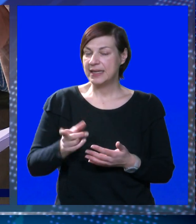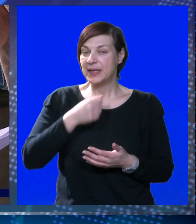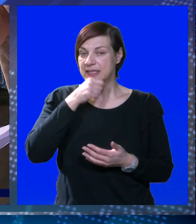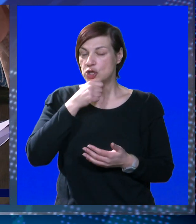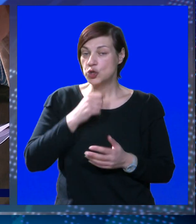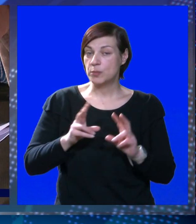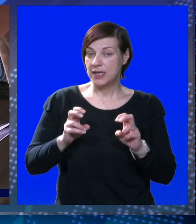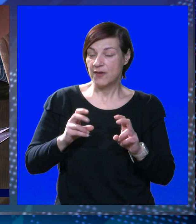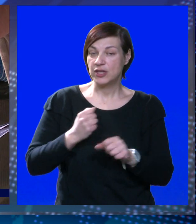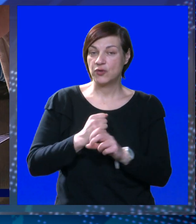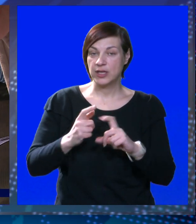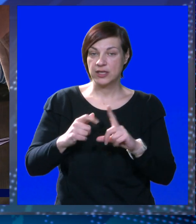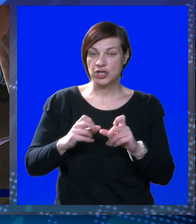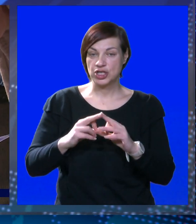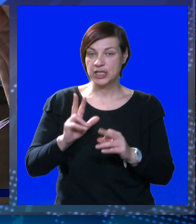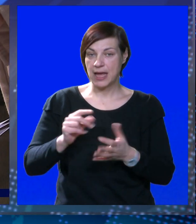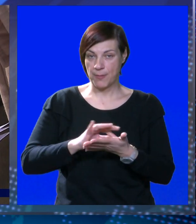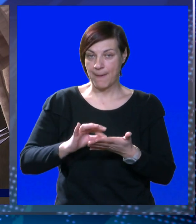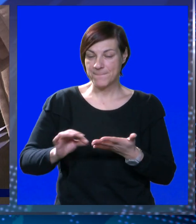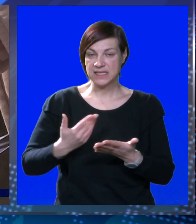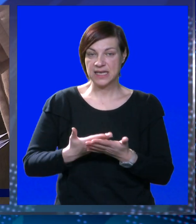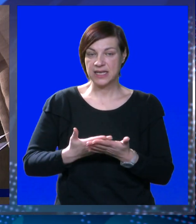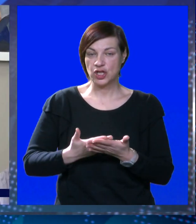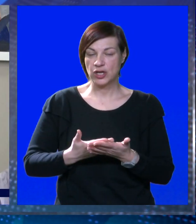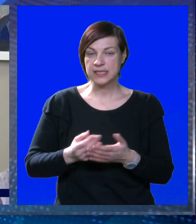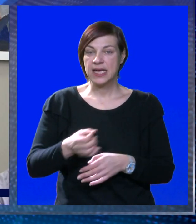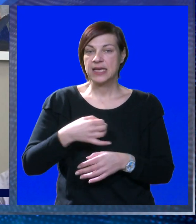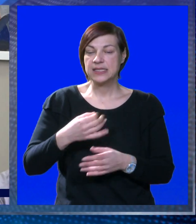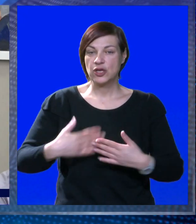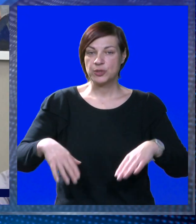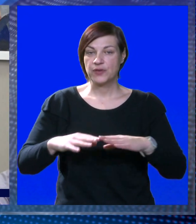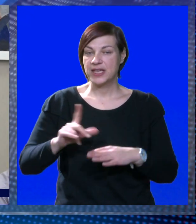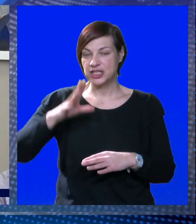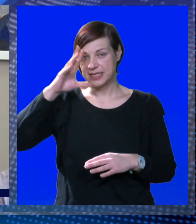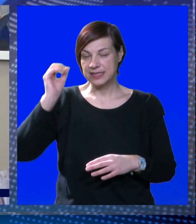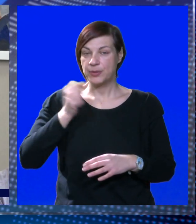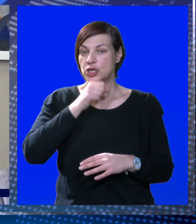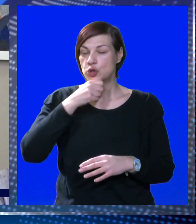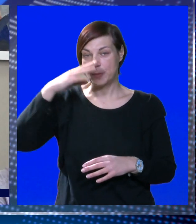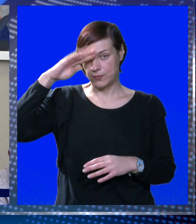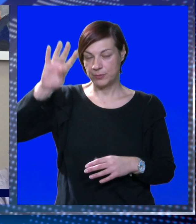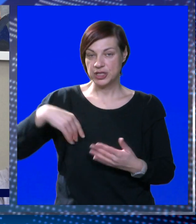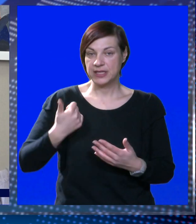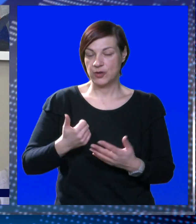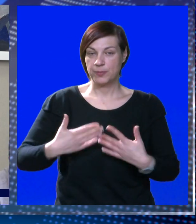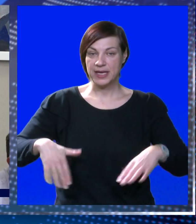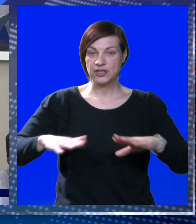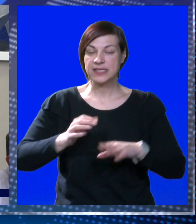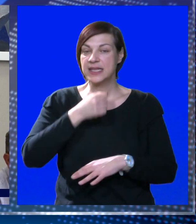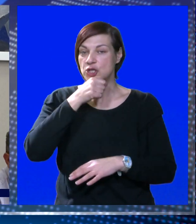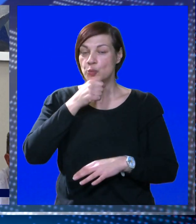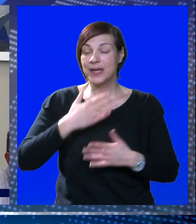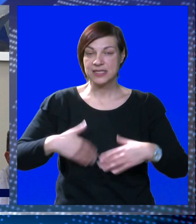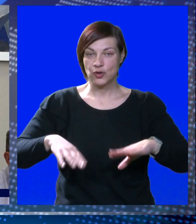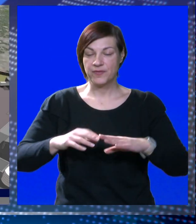Demantirao je župa navode za koje Grošeta pak ima i pisane dokaze. No, iz općinskog viječa ne zaboravljaju ni županovo obećanje tijekom jedne od